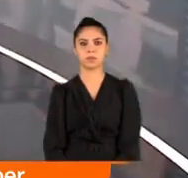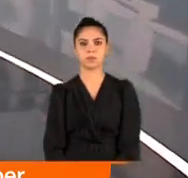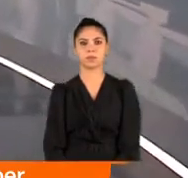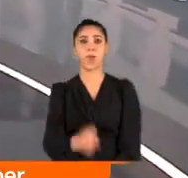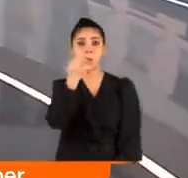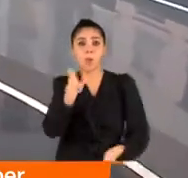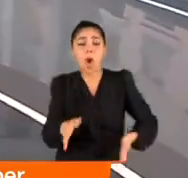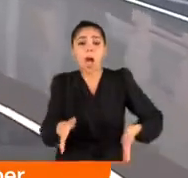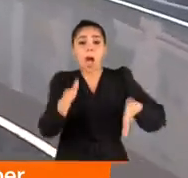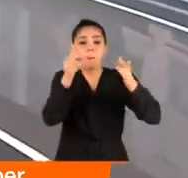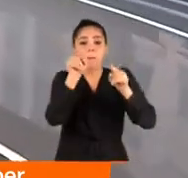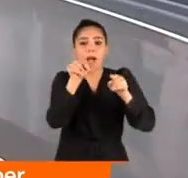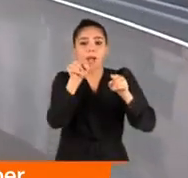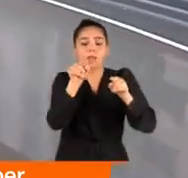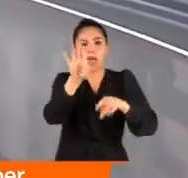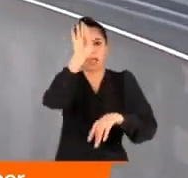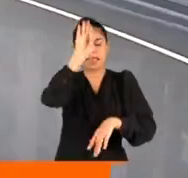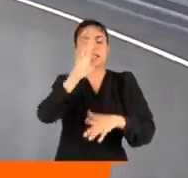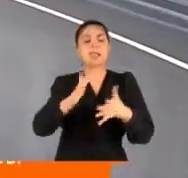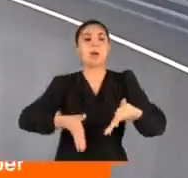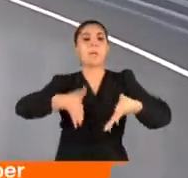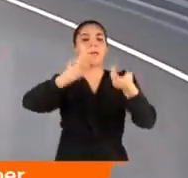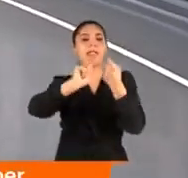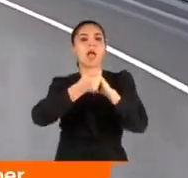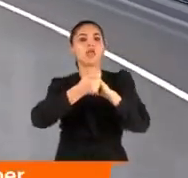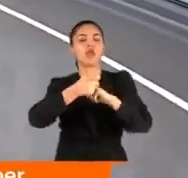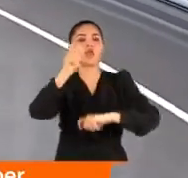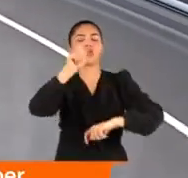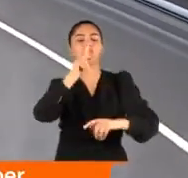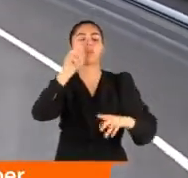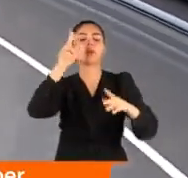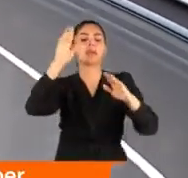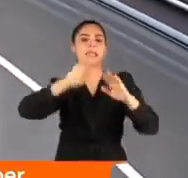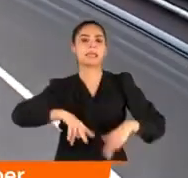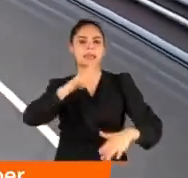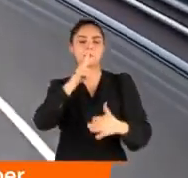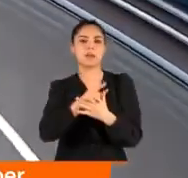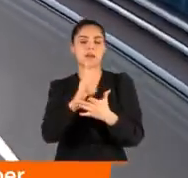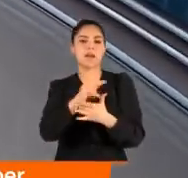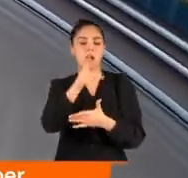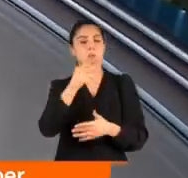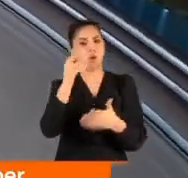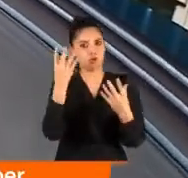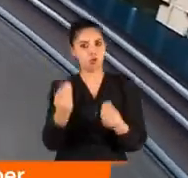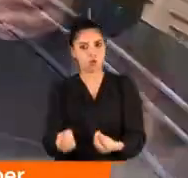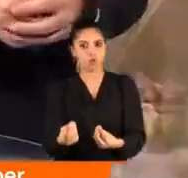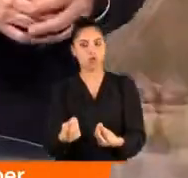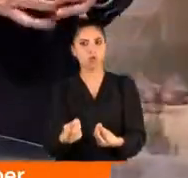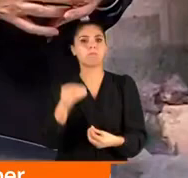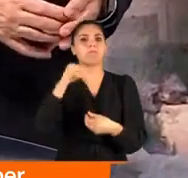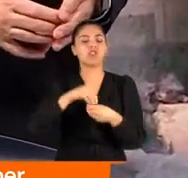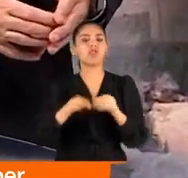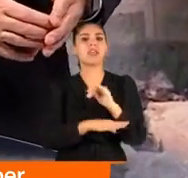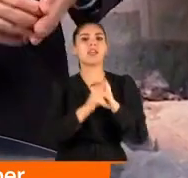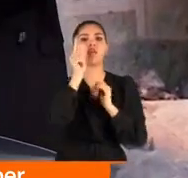Bu apartman İstanbul'da kentsel dönüşüm kapsamında yıkımla karar verilen binalardan biri boşaltıldı. Yani içinde